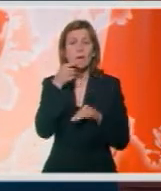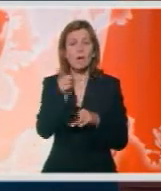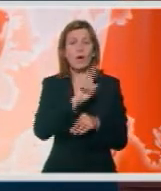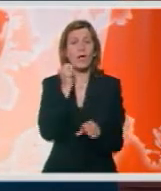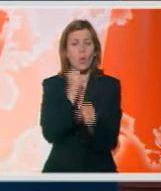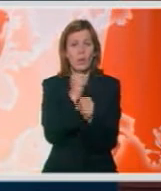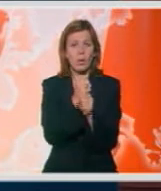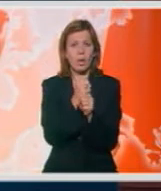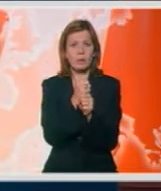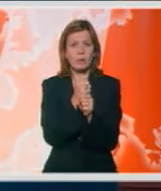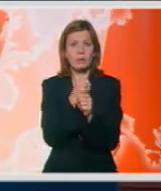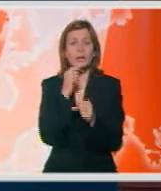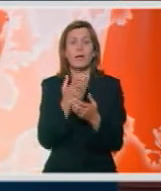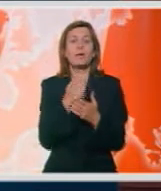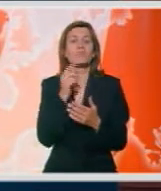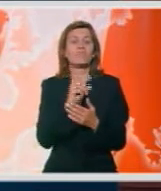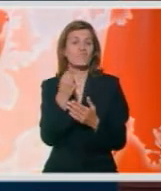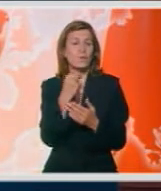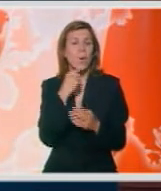učinio na veš način.